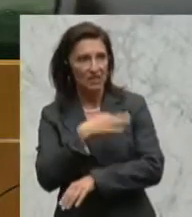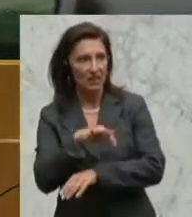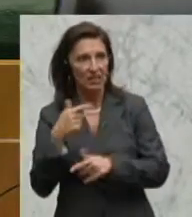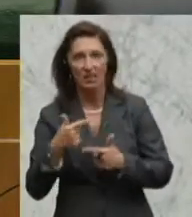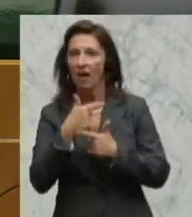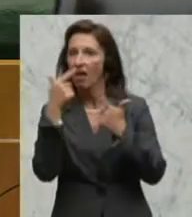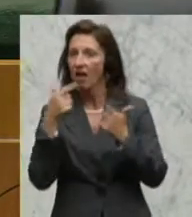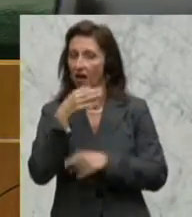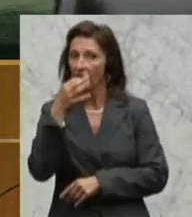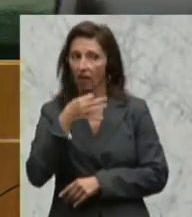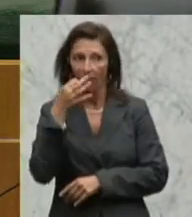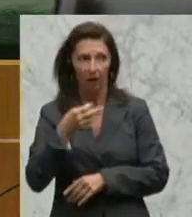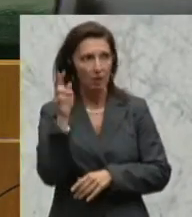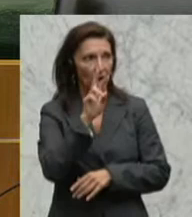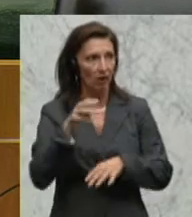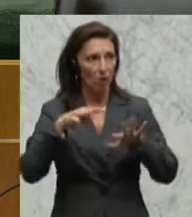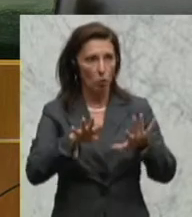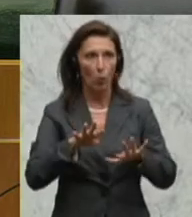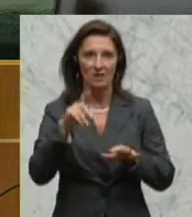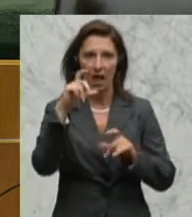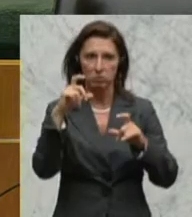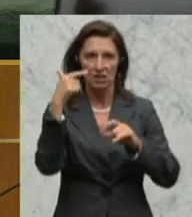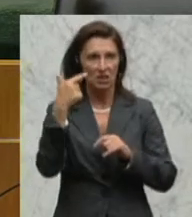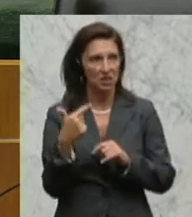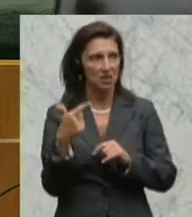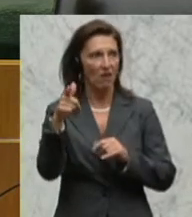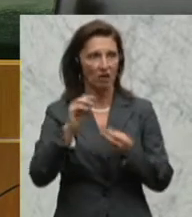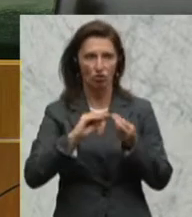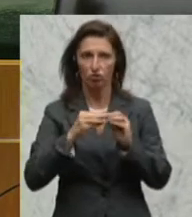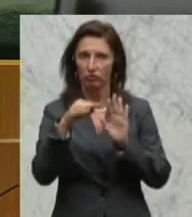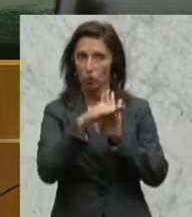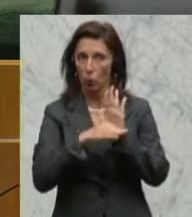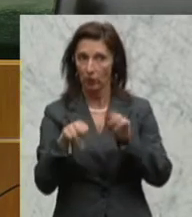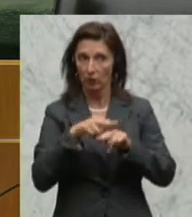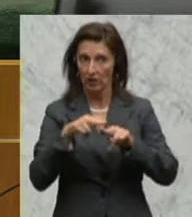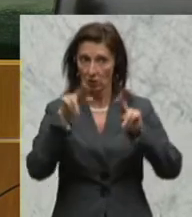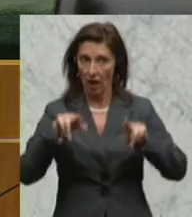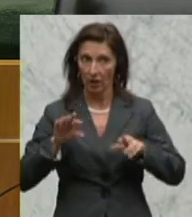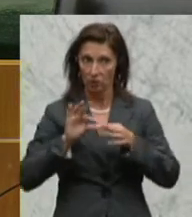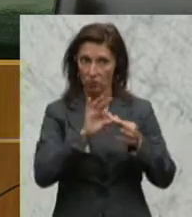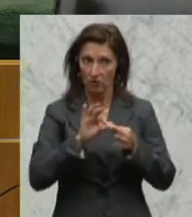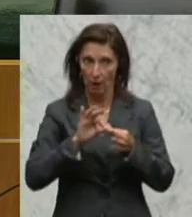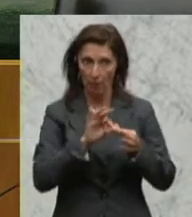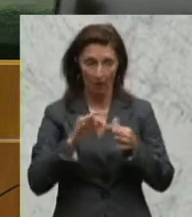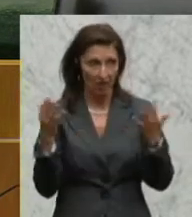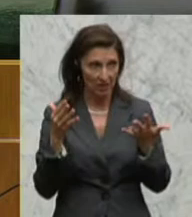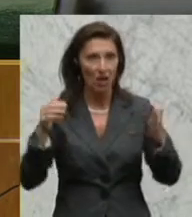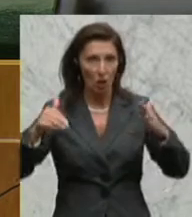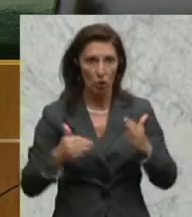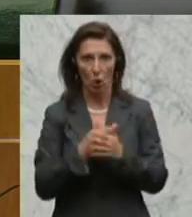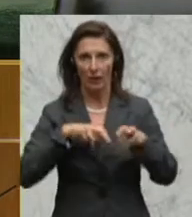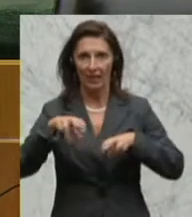19 Absatz 2 der Geschäftsordnung des Nationalrates betreffend Vorstellung der neuen